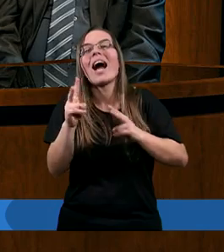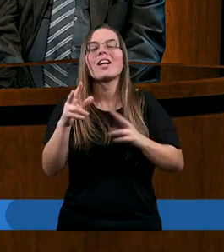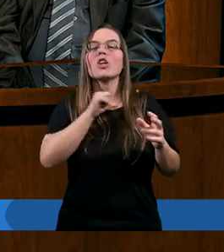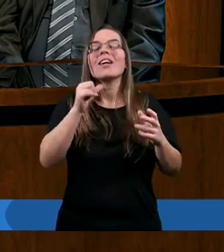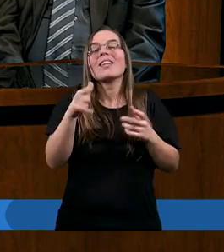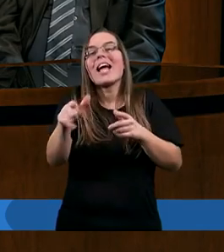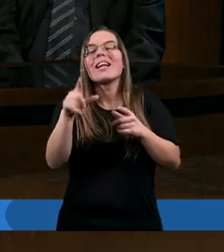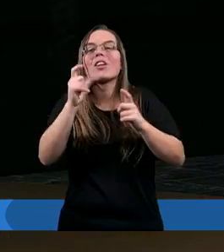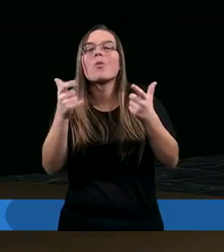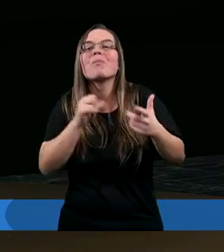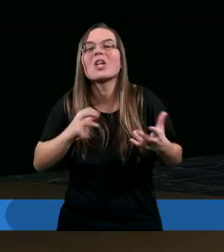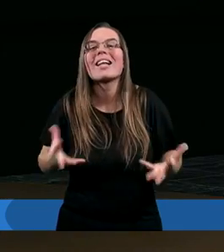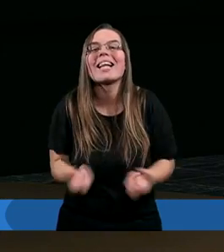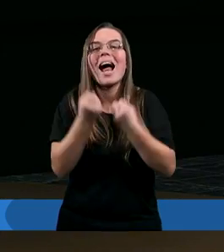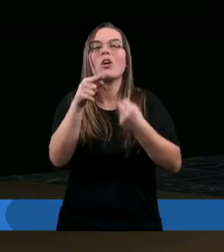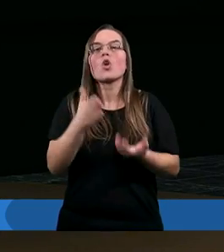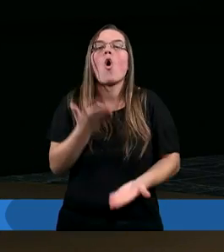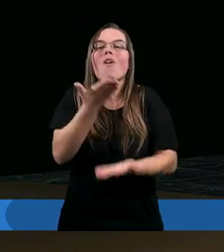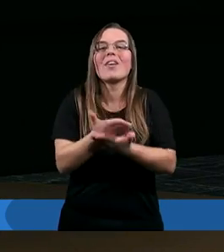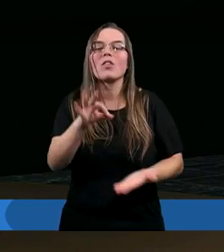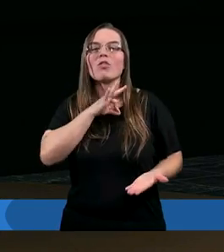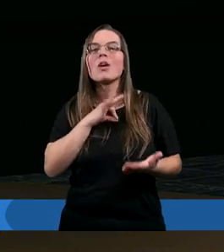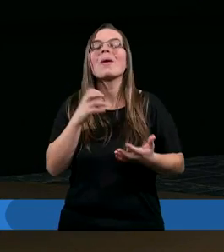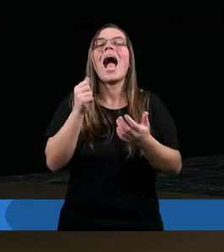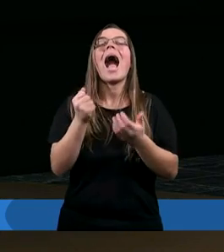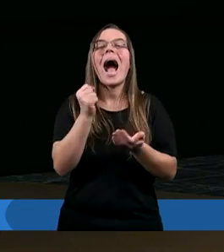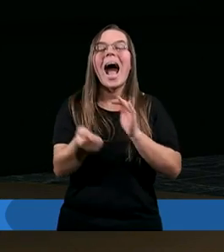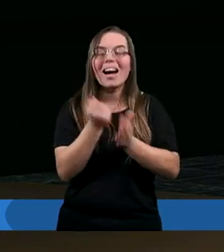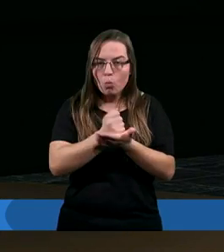znalazł. I każdy tutaj operuje swoimi argumentami,